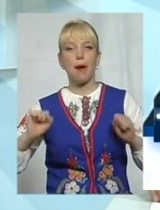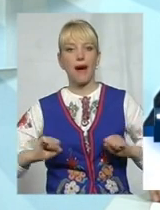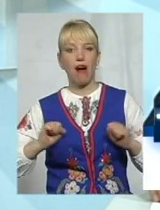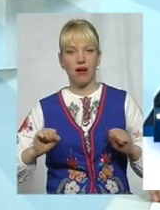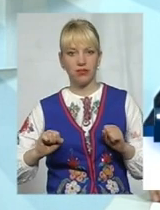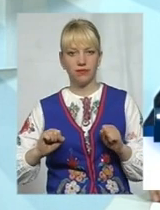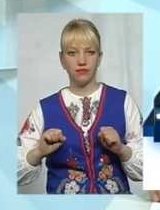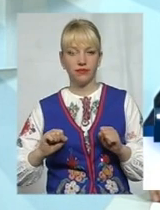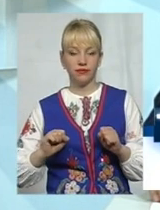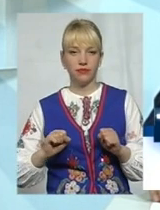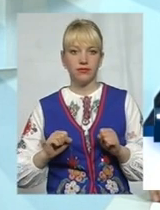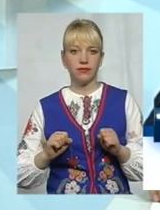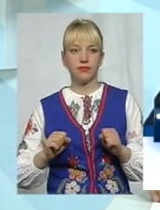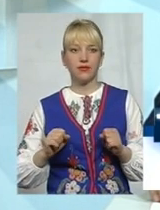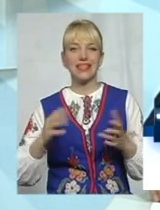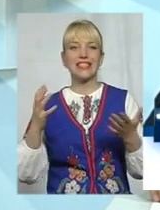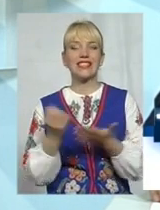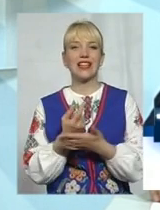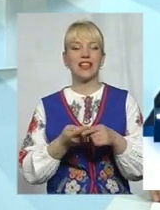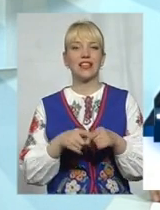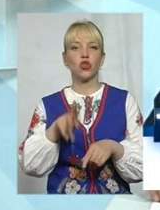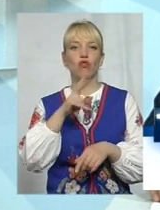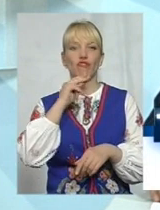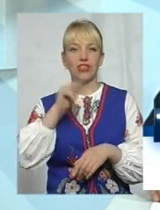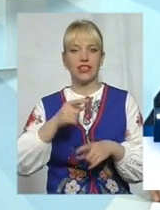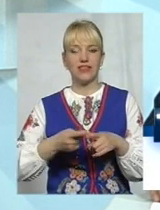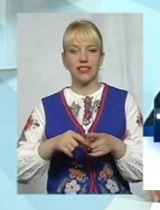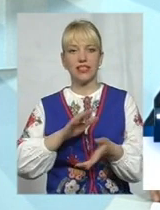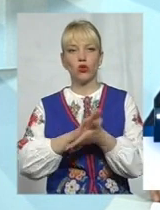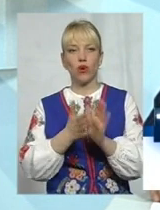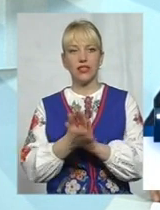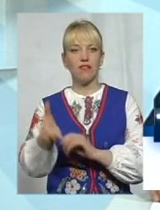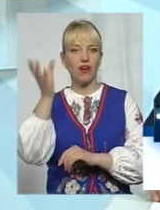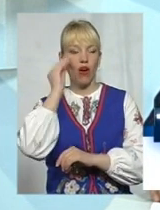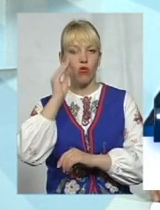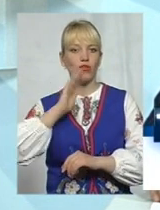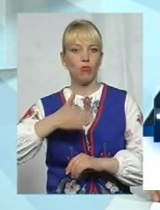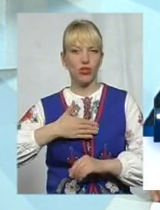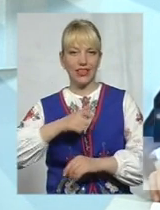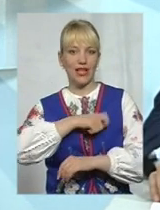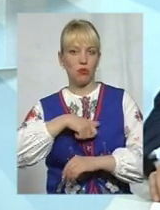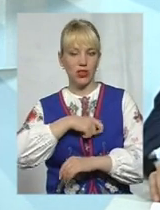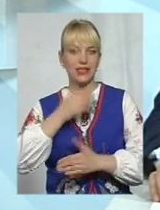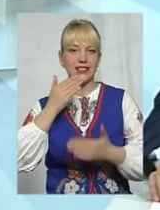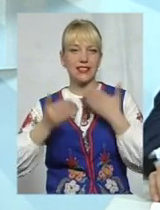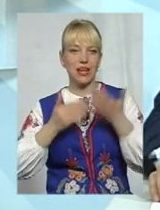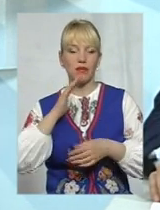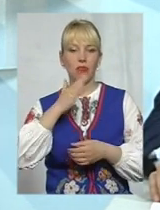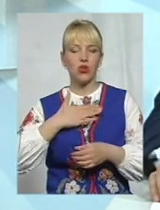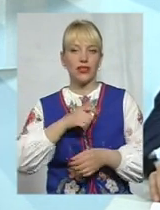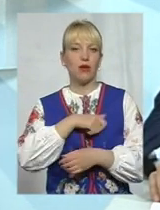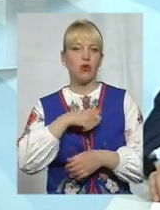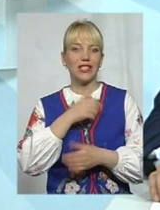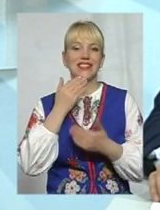скажімо так, знайти тих, хто винний в цій ситуації, враховуючи мої депутатські запити, мої депутатські звернення,